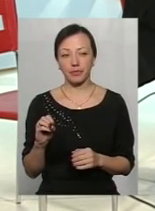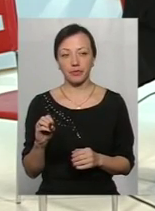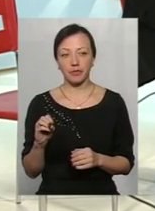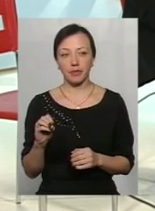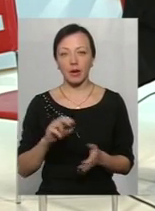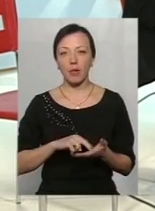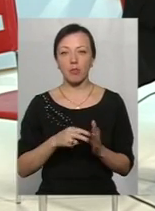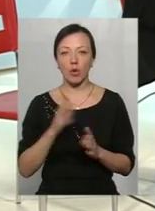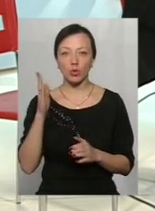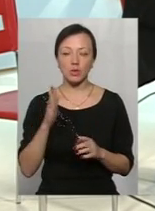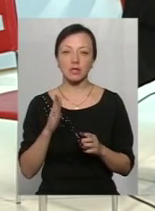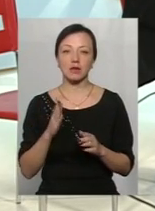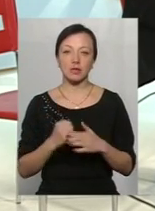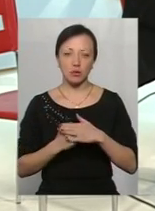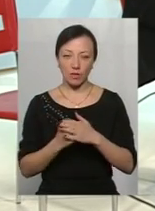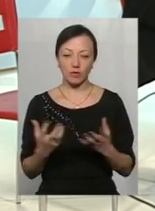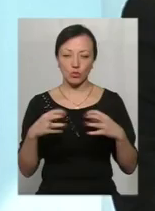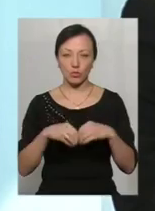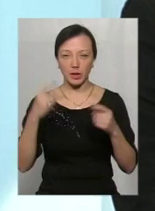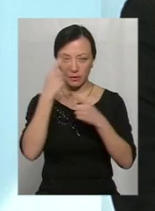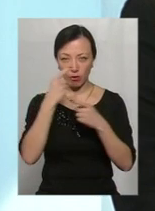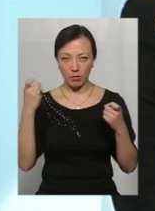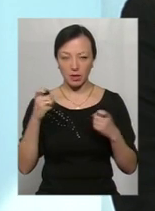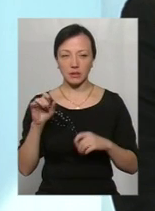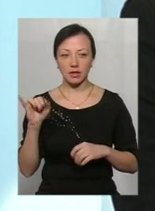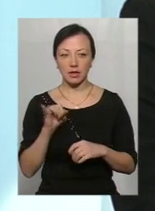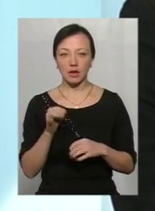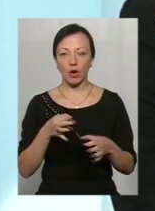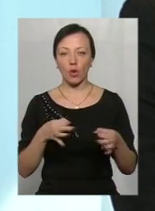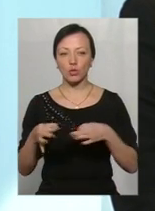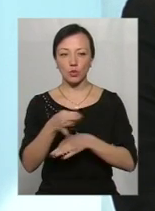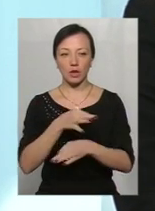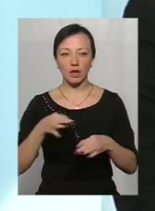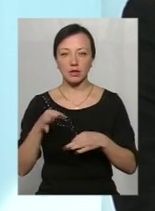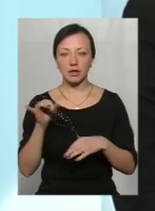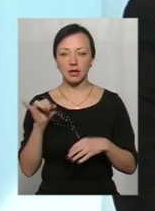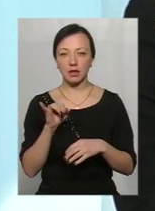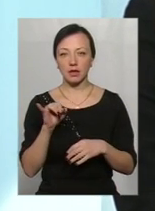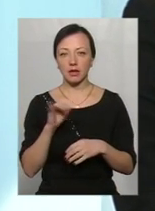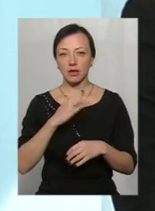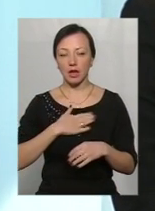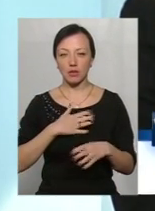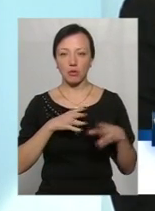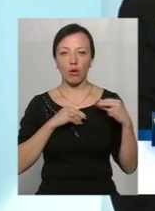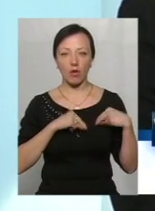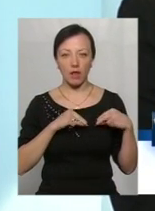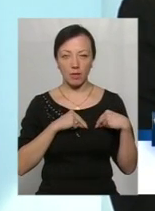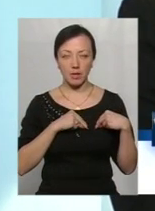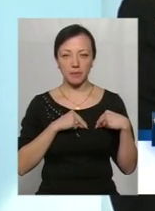заснований на сукупності інформації і консультаціях, і обговоренні нашими колегами.